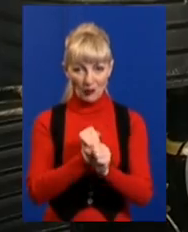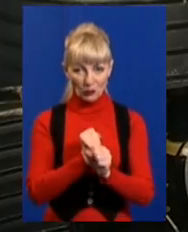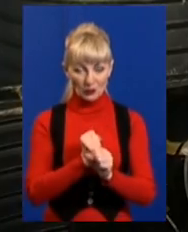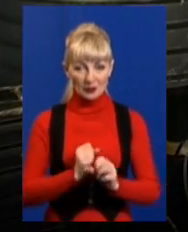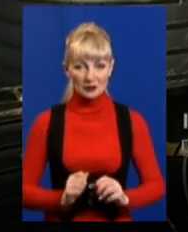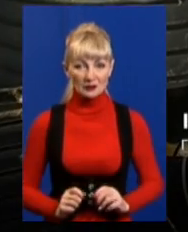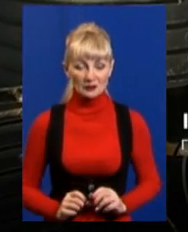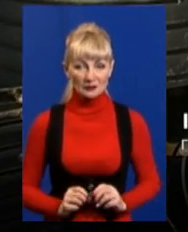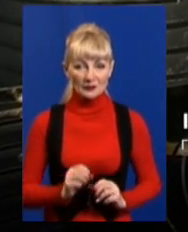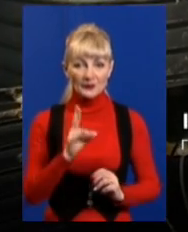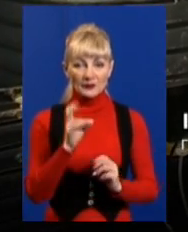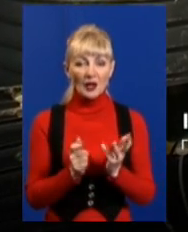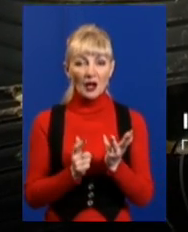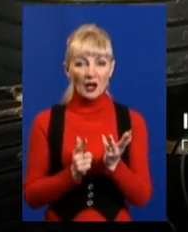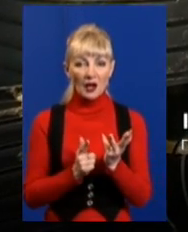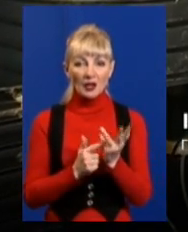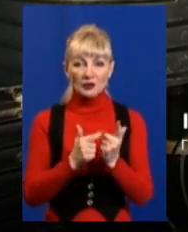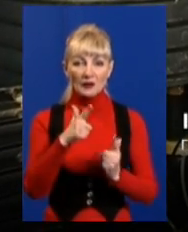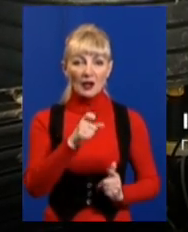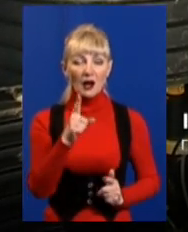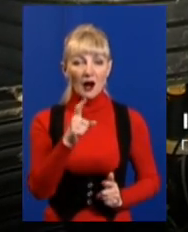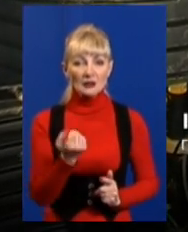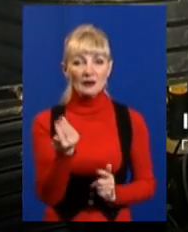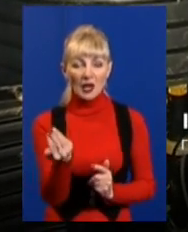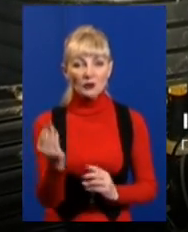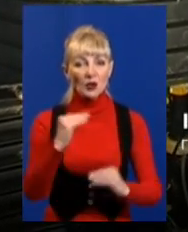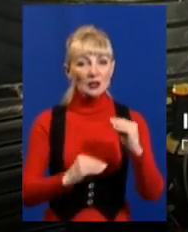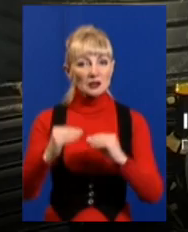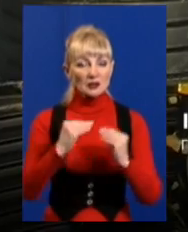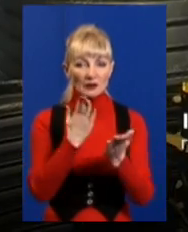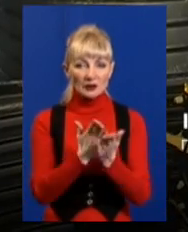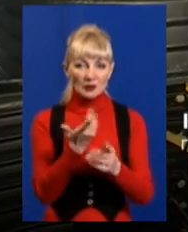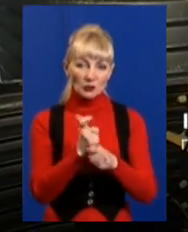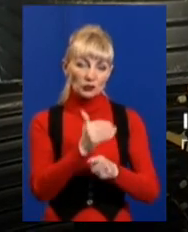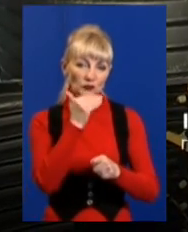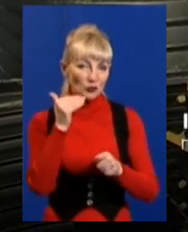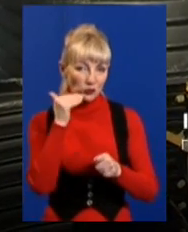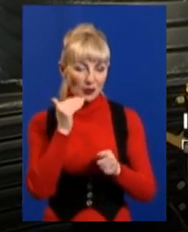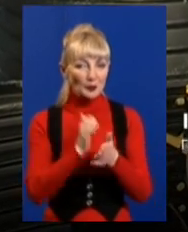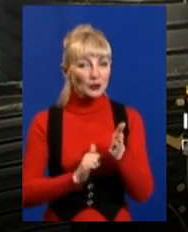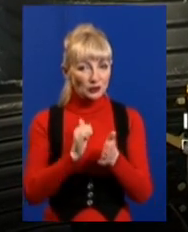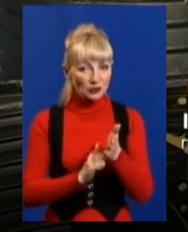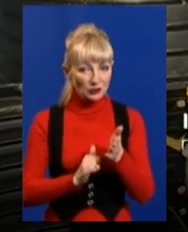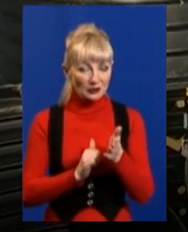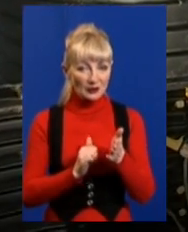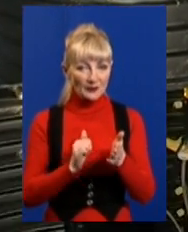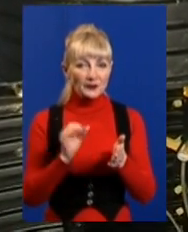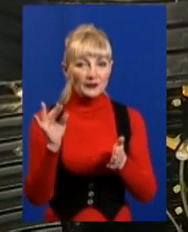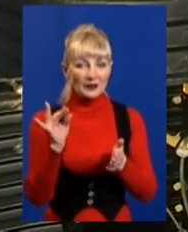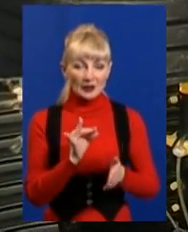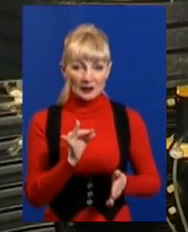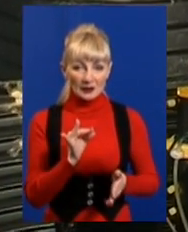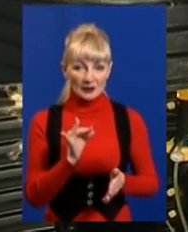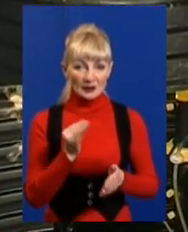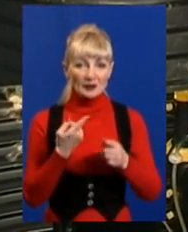На кількість газу та його склад багато факторів